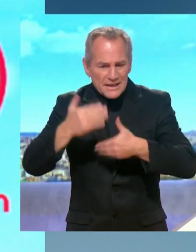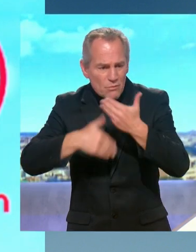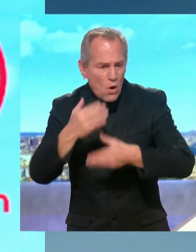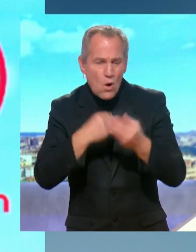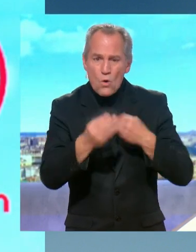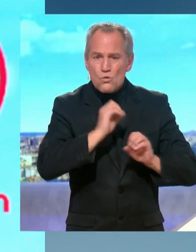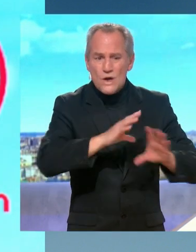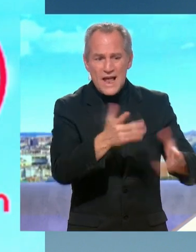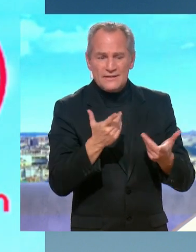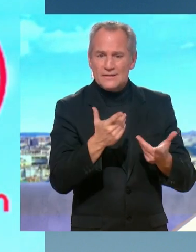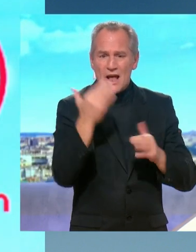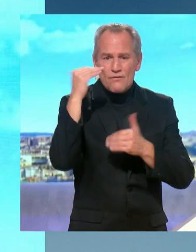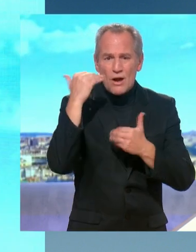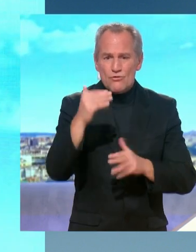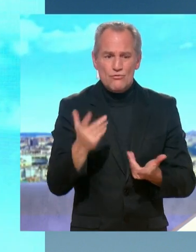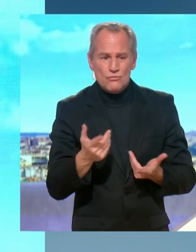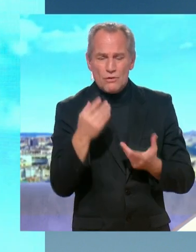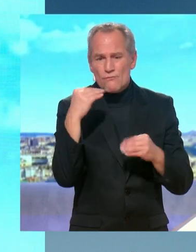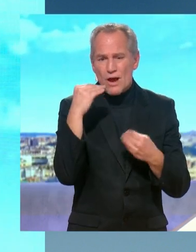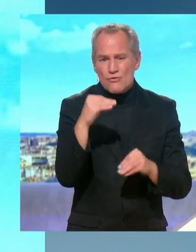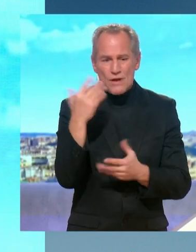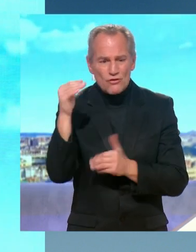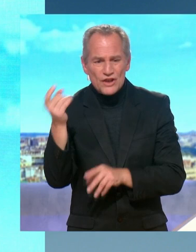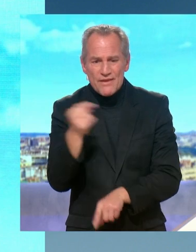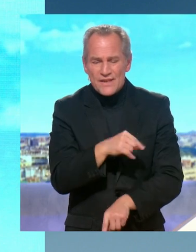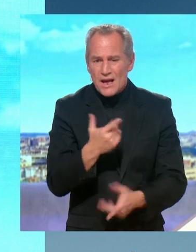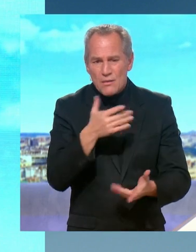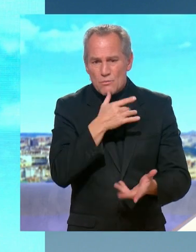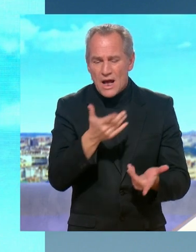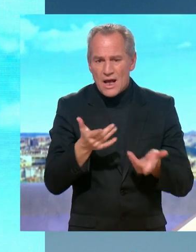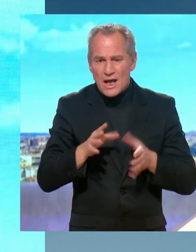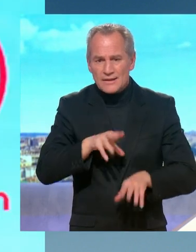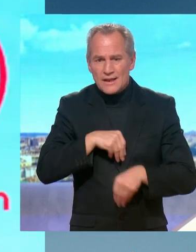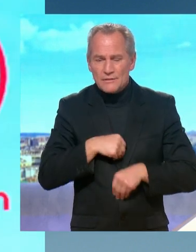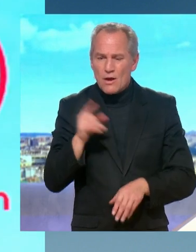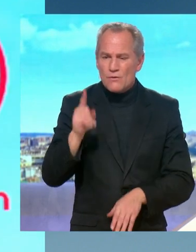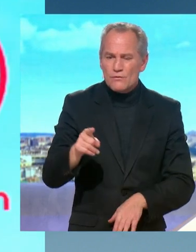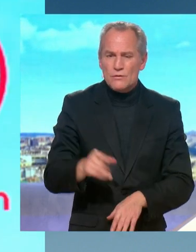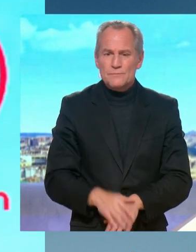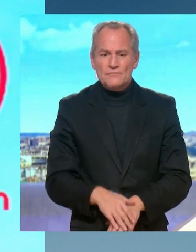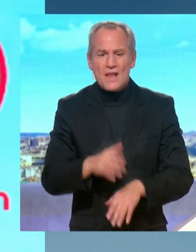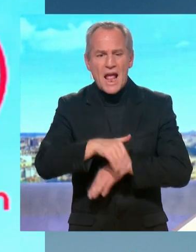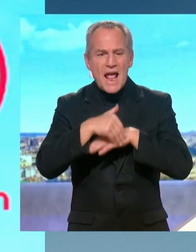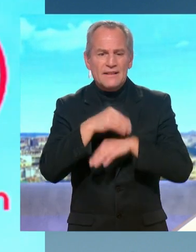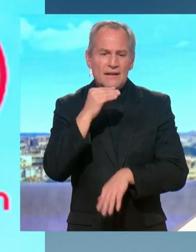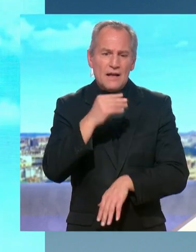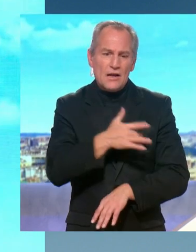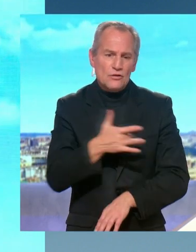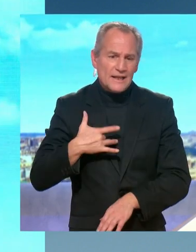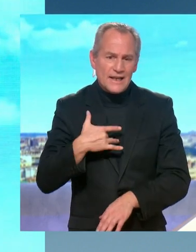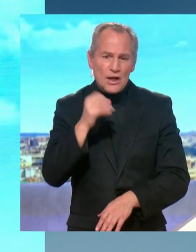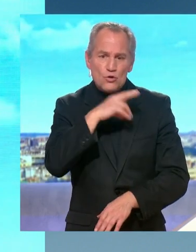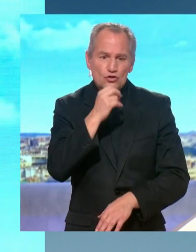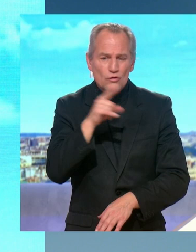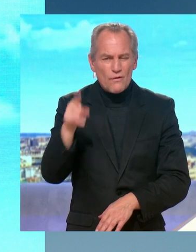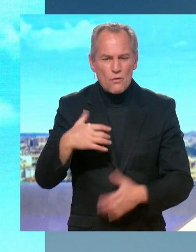que laisser des délinquants étrangers sur notre – Donc pas de retour à l'article 3, ça on l'a compris. Sur l'aide médicale d'urgence, vous avez pas mal tangué sur le sujet, vous souhaitiez sa suppression à un moment,